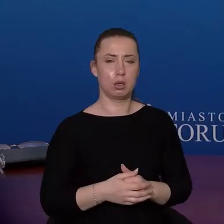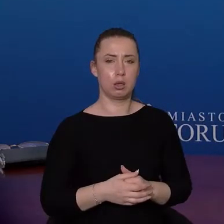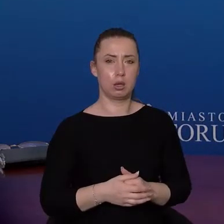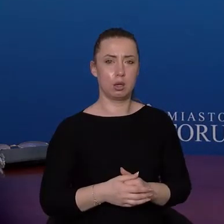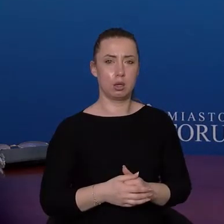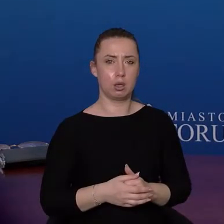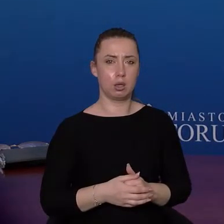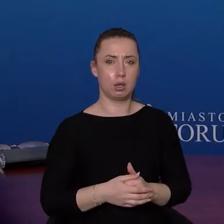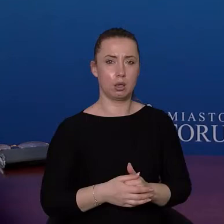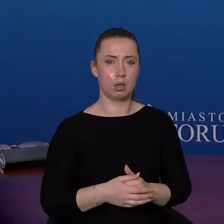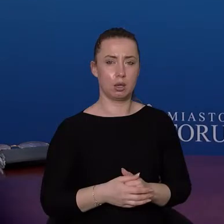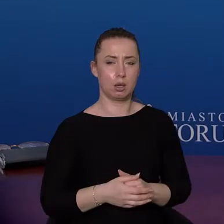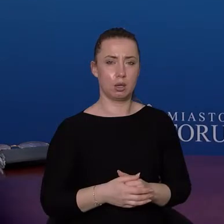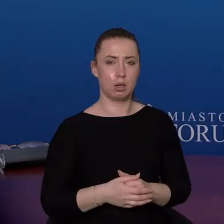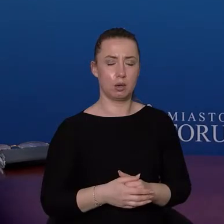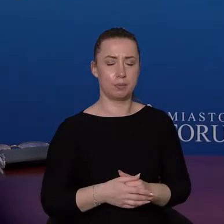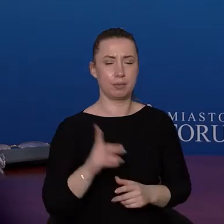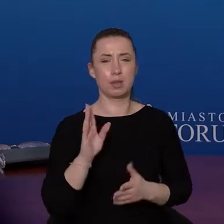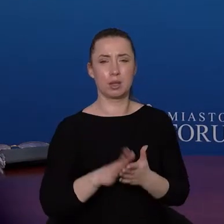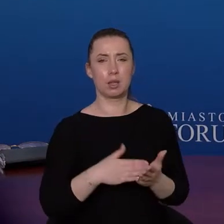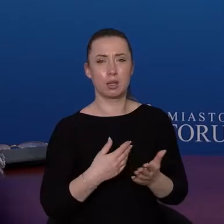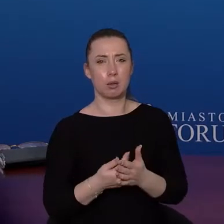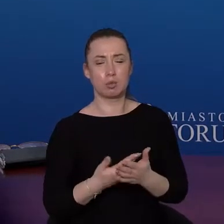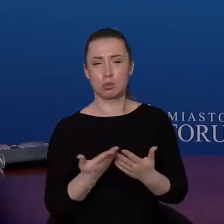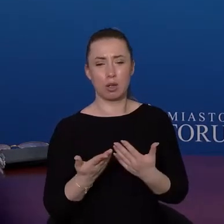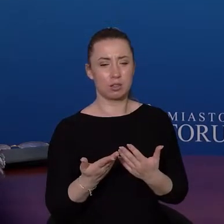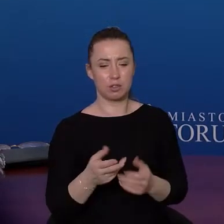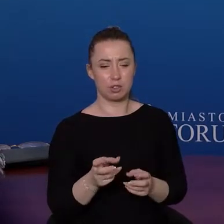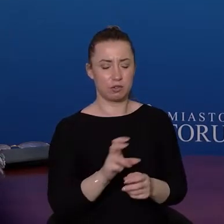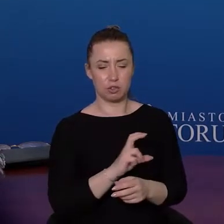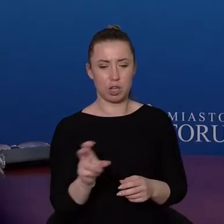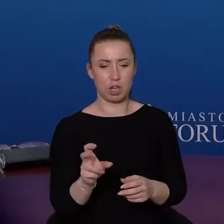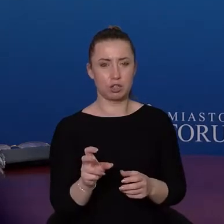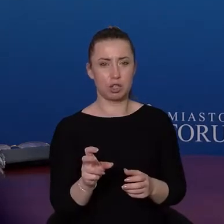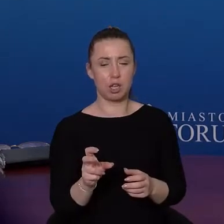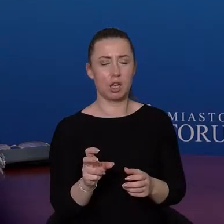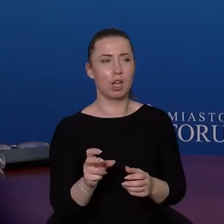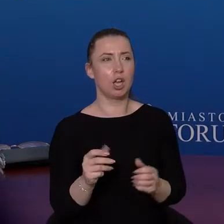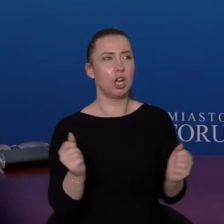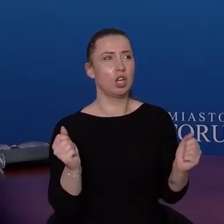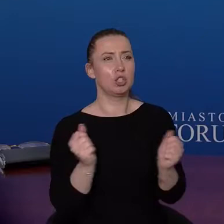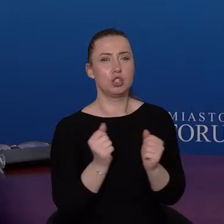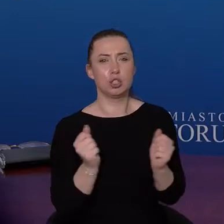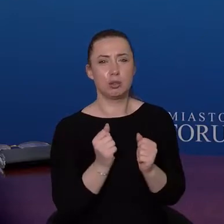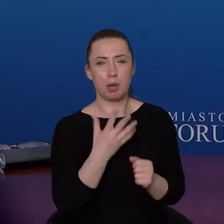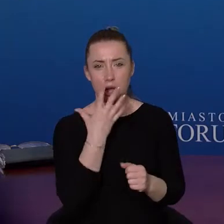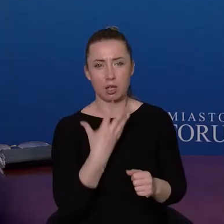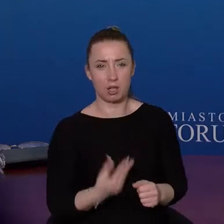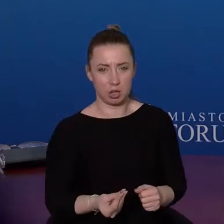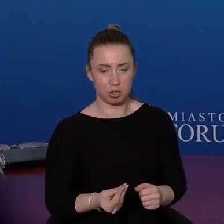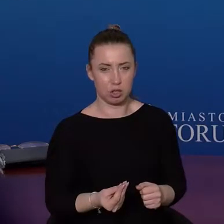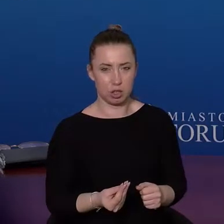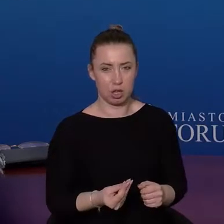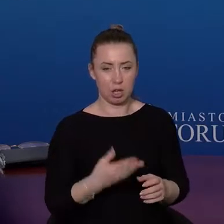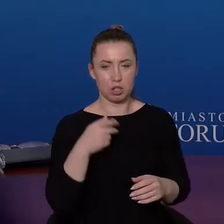jesienią i zimą niewykorzystywanych, jak miejsca spacerowe. Myślę, że tam lepiej